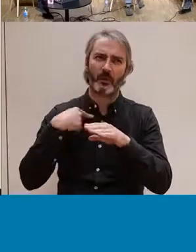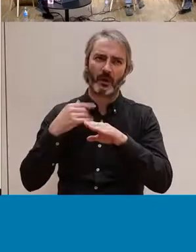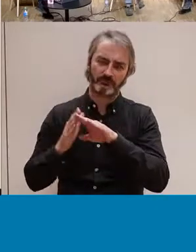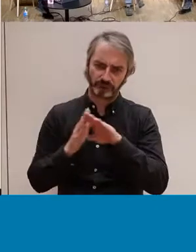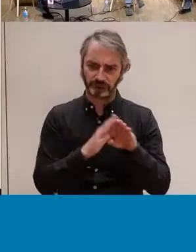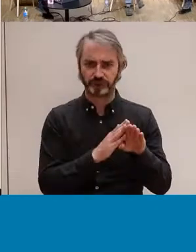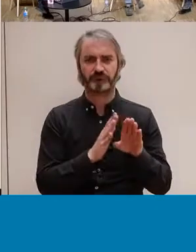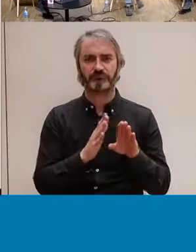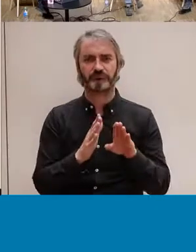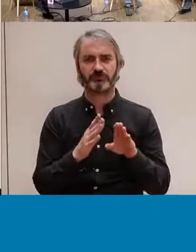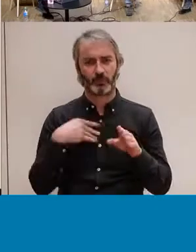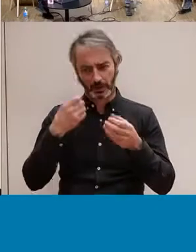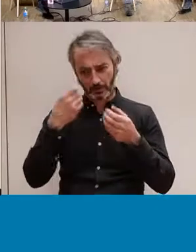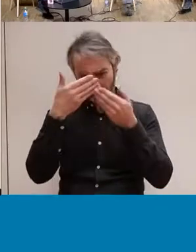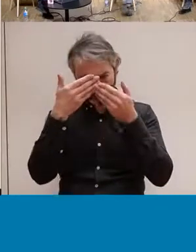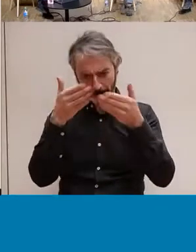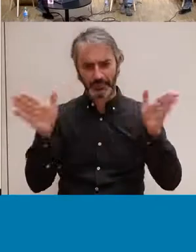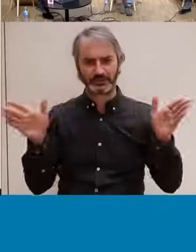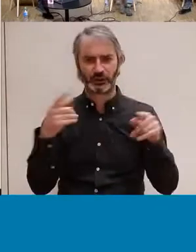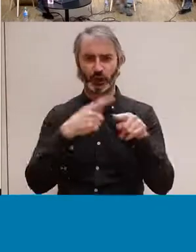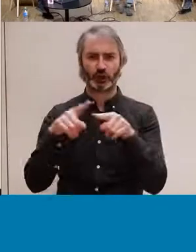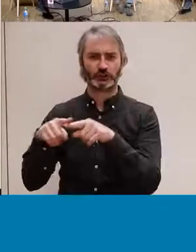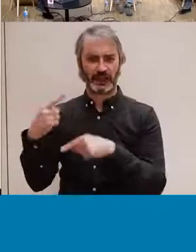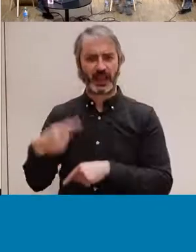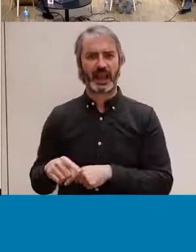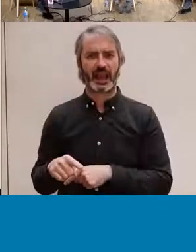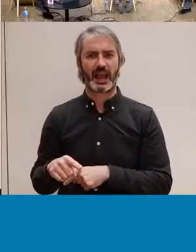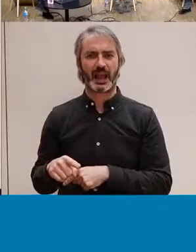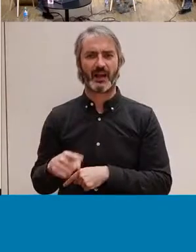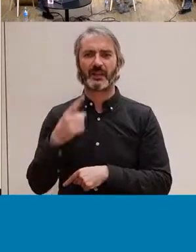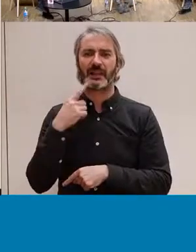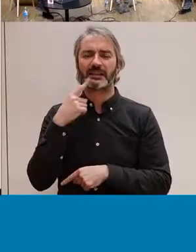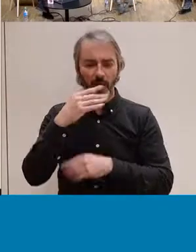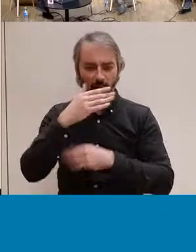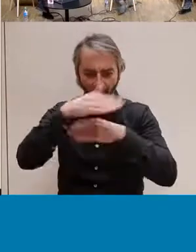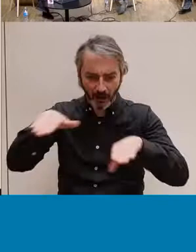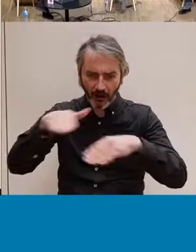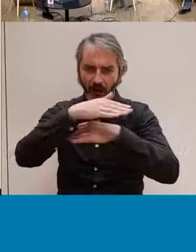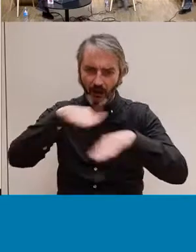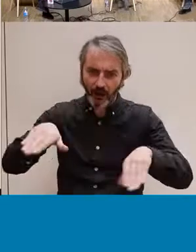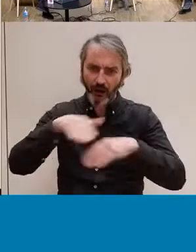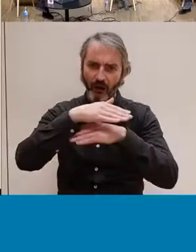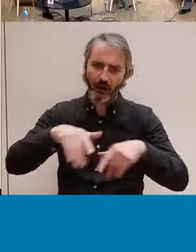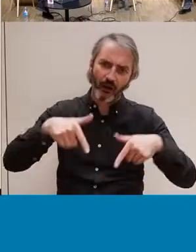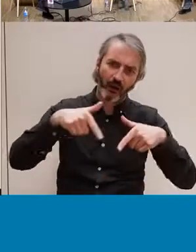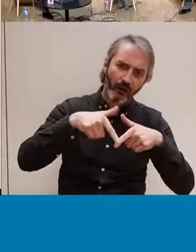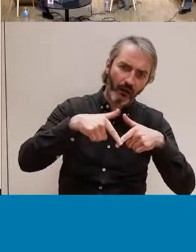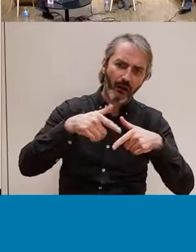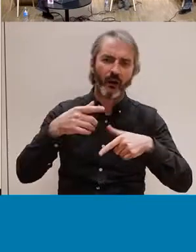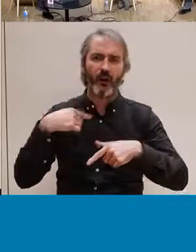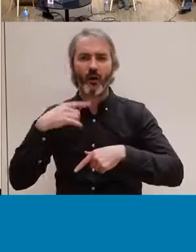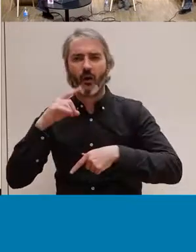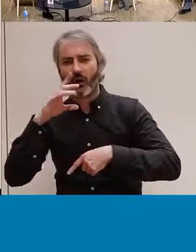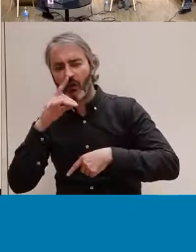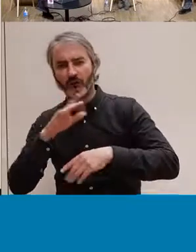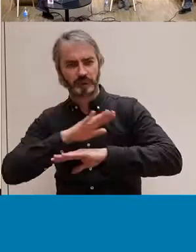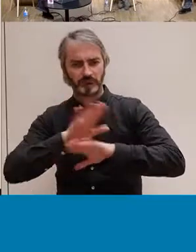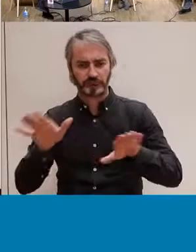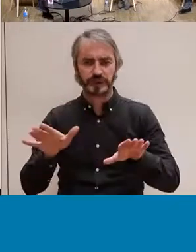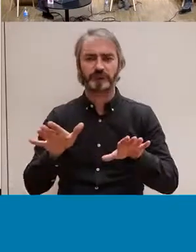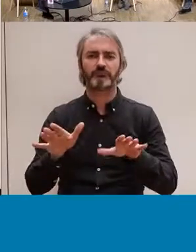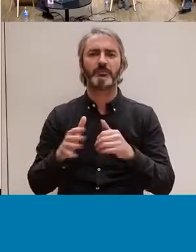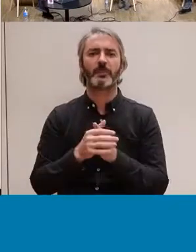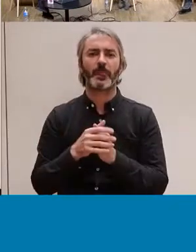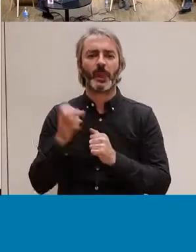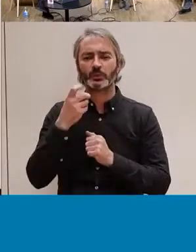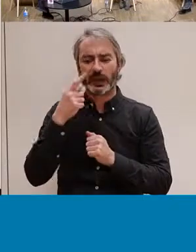sexuals, no? És a dir, fugir una mica dels genitals, fugir d'unes pràctiques concretes i fer de tot el nostre cos un territori